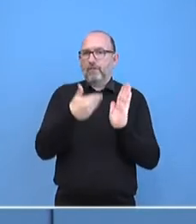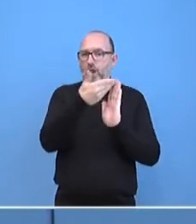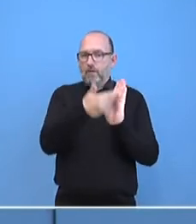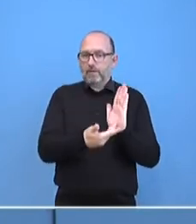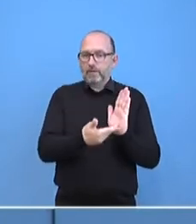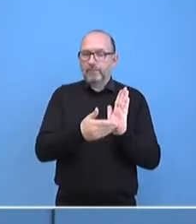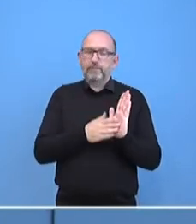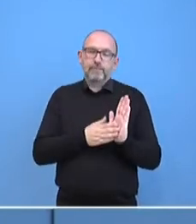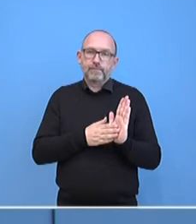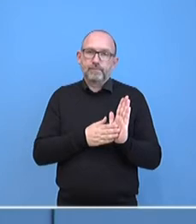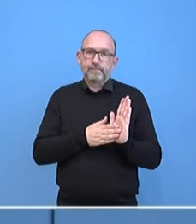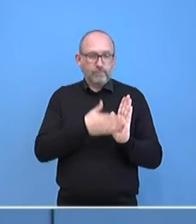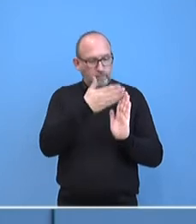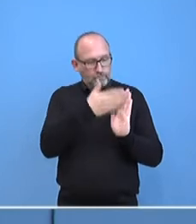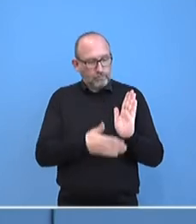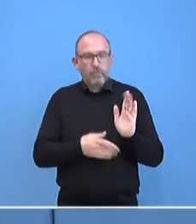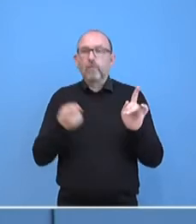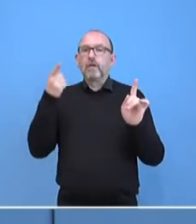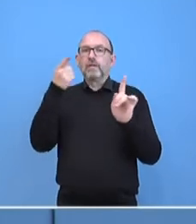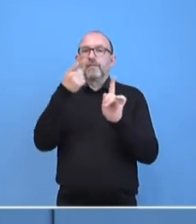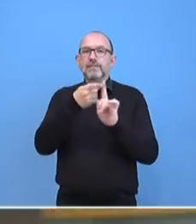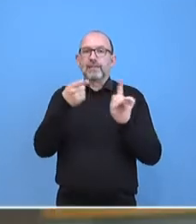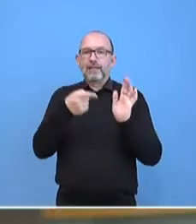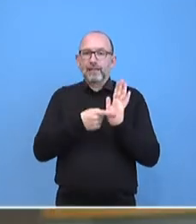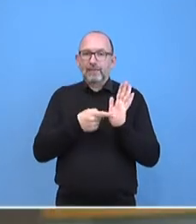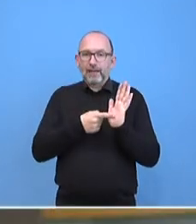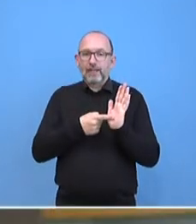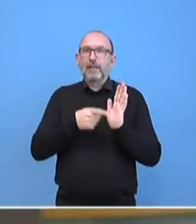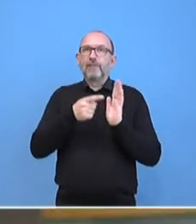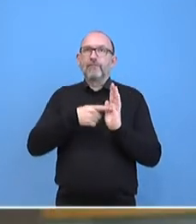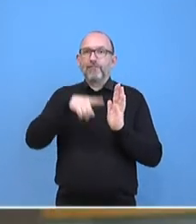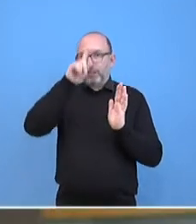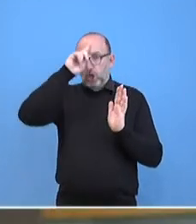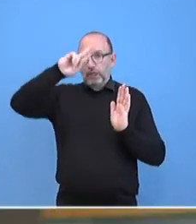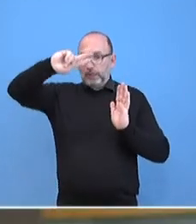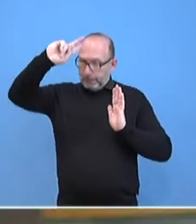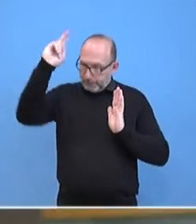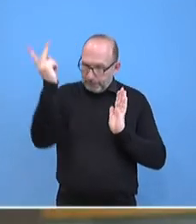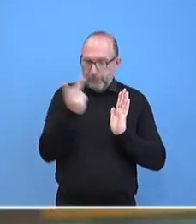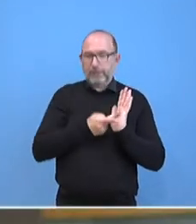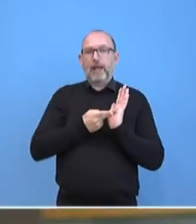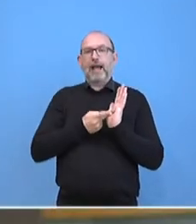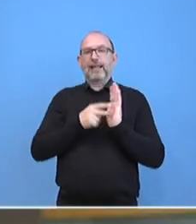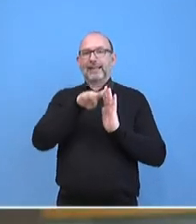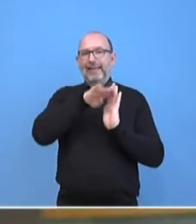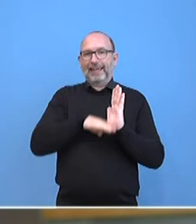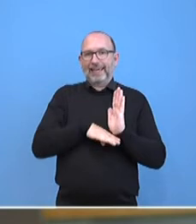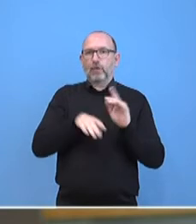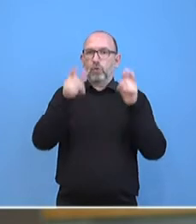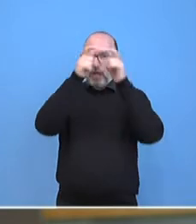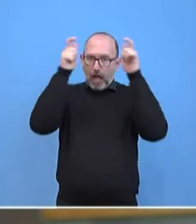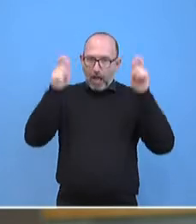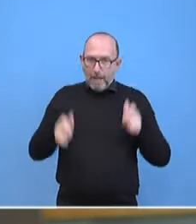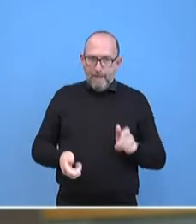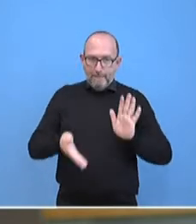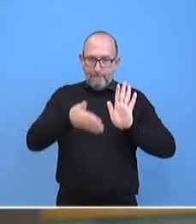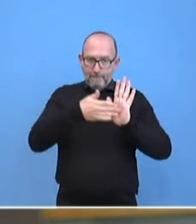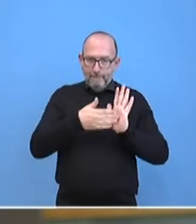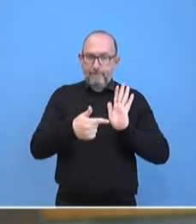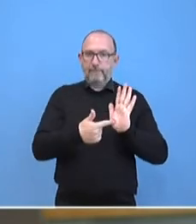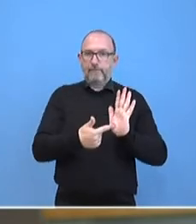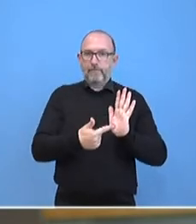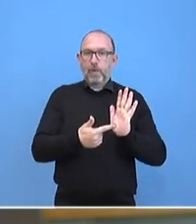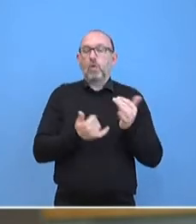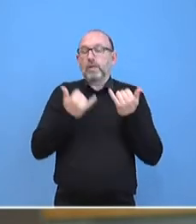heißt, da ist das Bestreben sozusagen möglichst bundeseinheitlich auch einen entsprechenden Regelungsrahmen zu schaffen. Gleichwohl, das